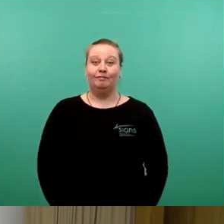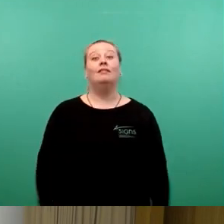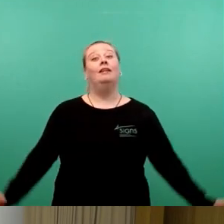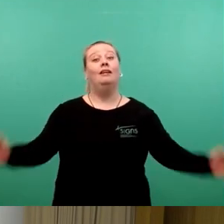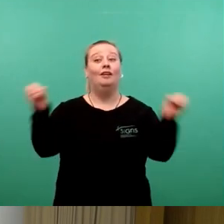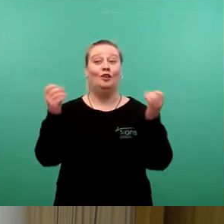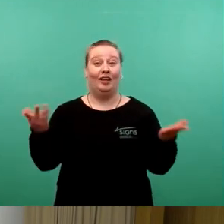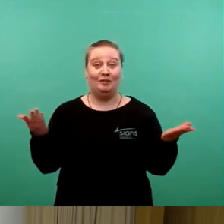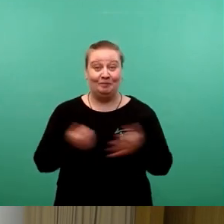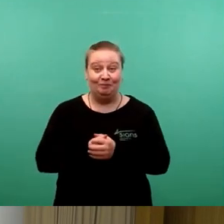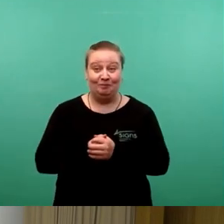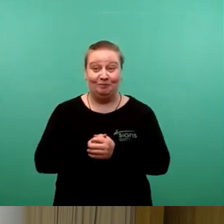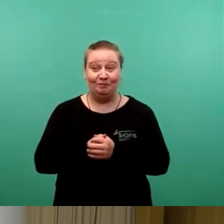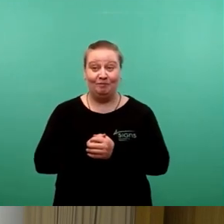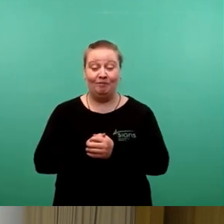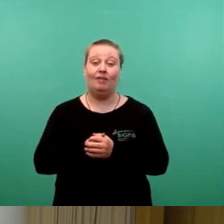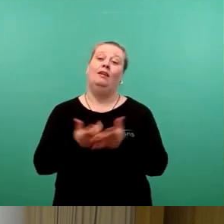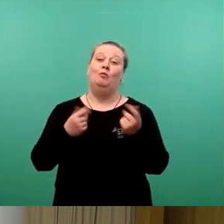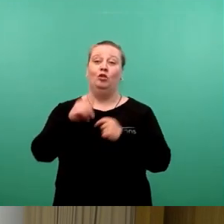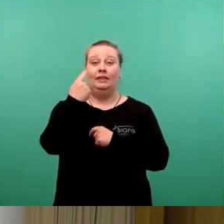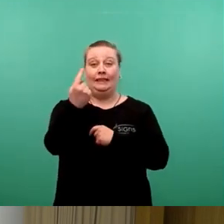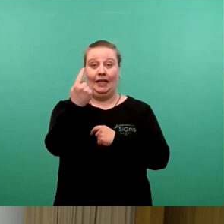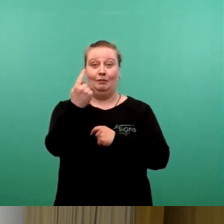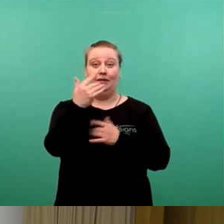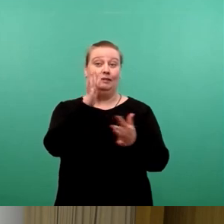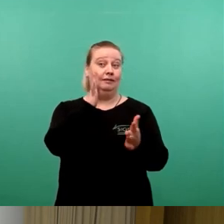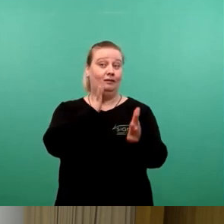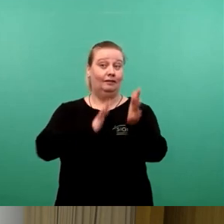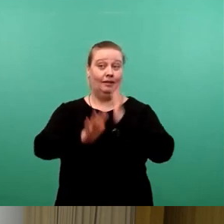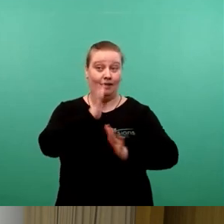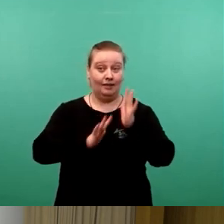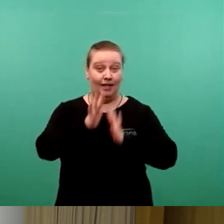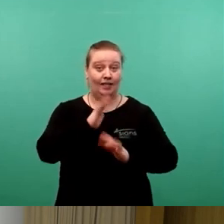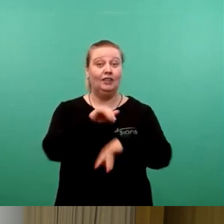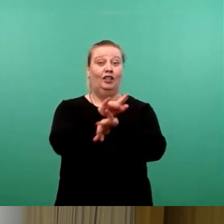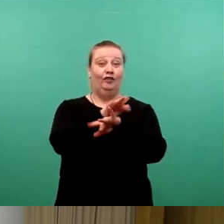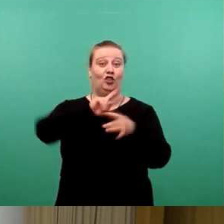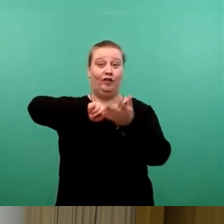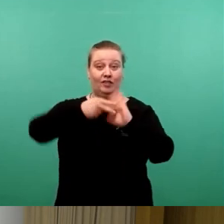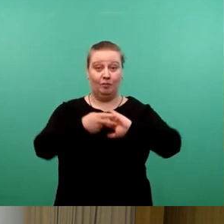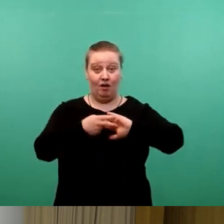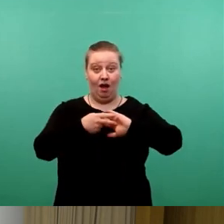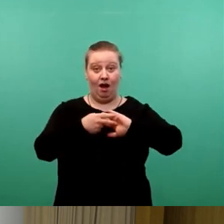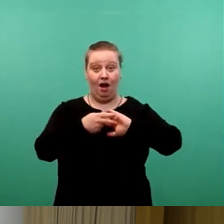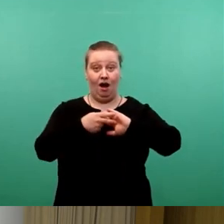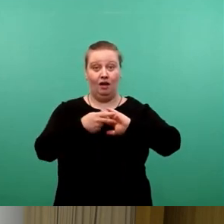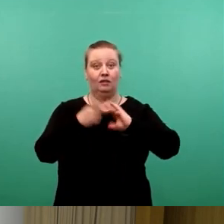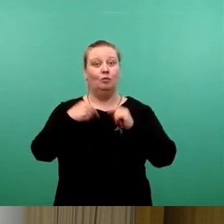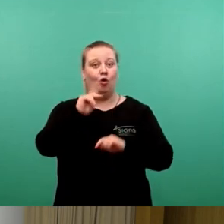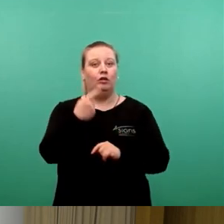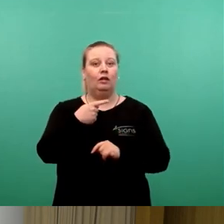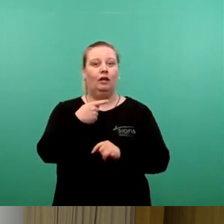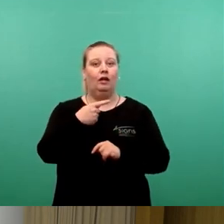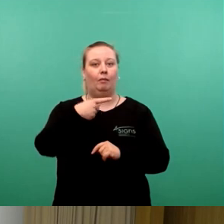Also, so wie Sie es ausgeführt haben, ist der Wirtschaftsplan in der Bäder GmbH